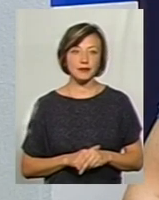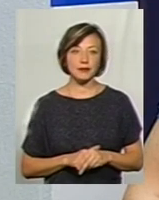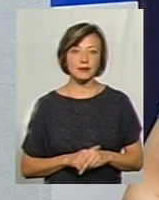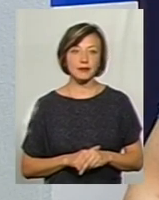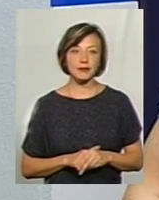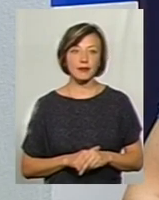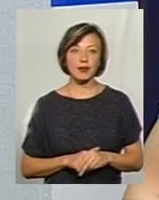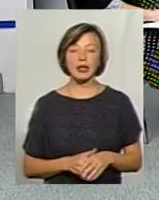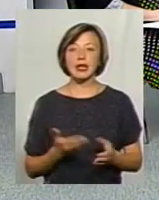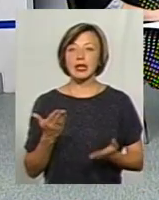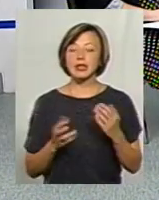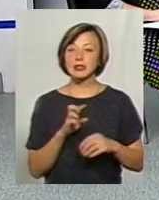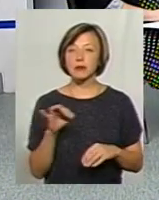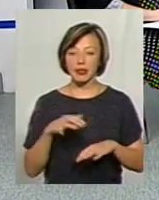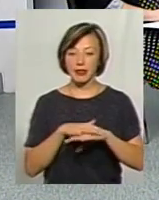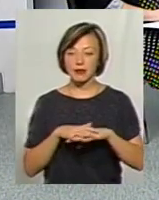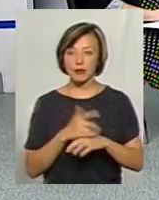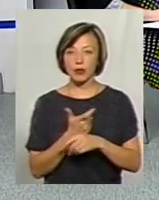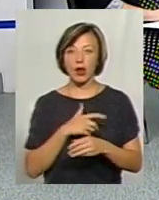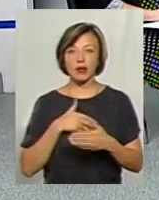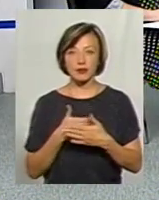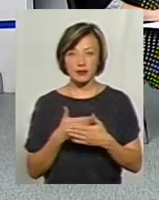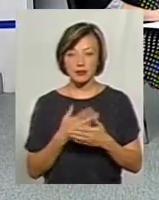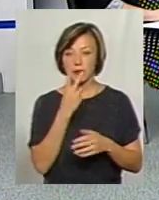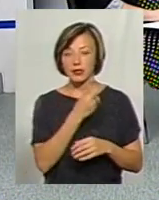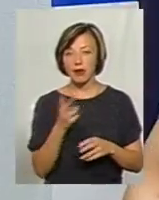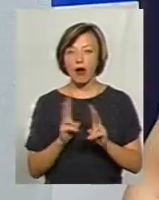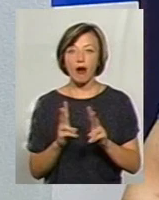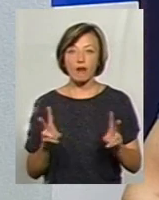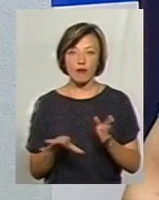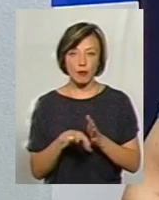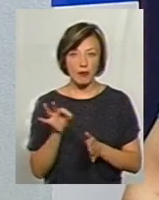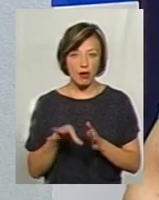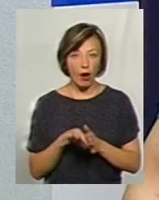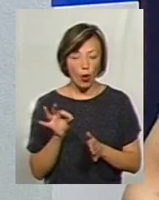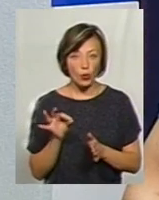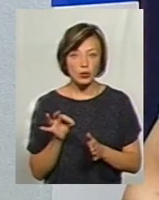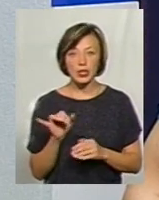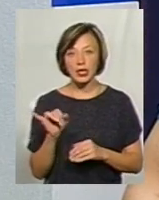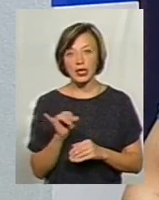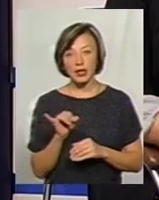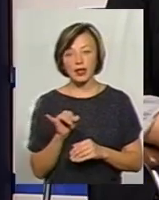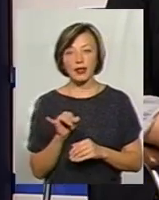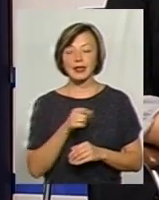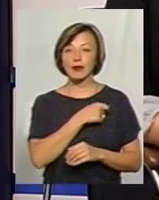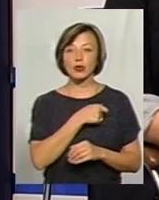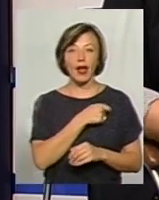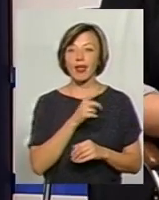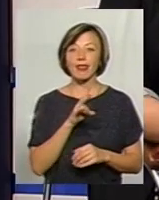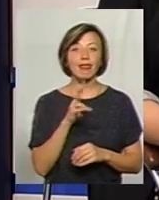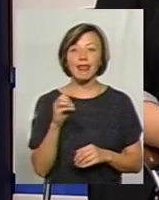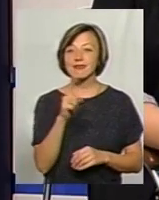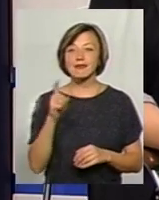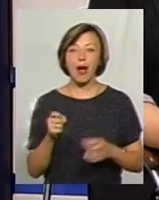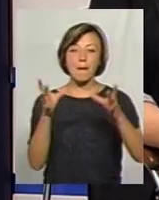если бы все-таки население было более активное, действительно смотрело, кого они выбирают, и выбирали бы депутатов не пойти